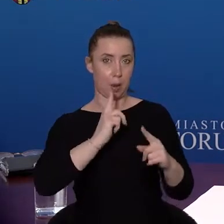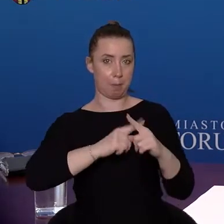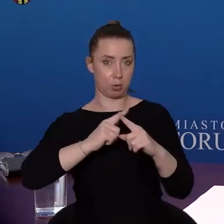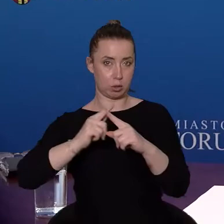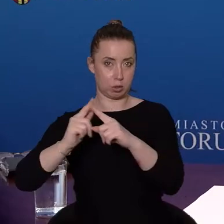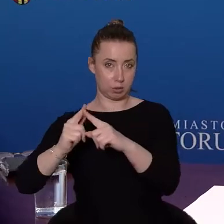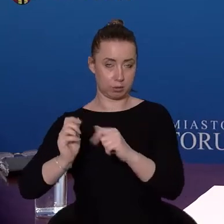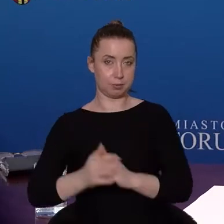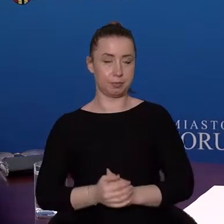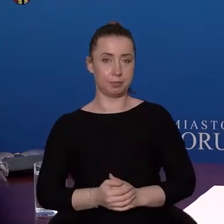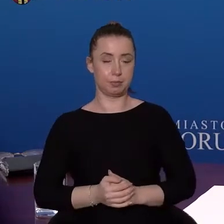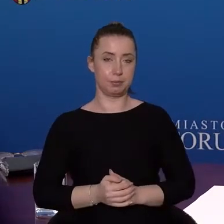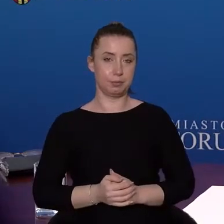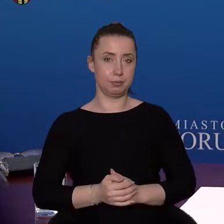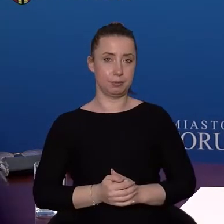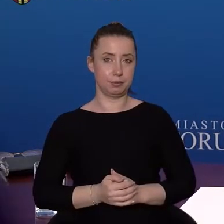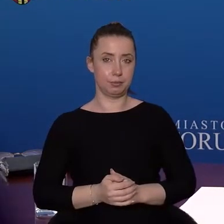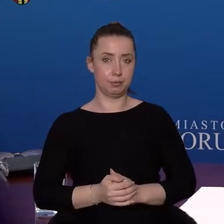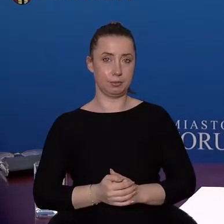jest wynikiem niestety dodatnim.